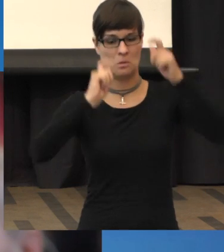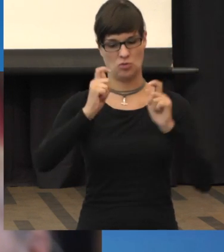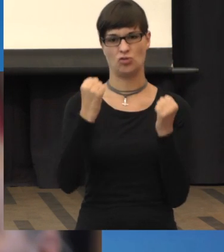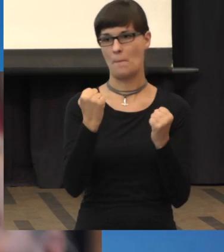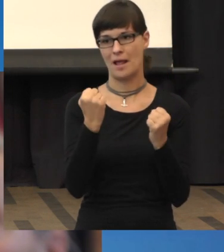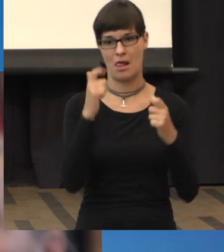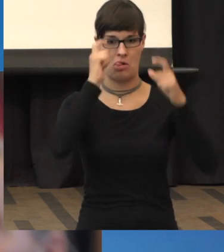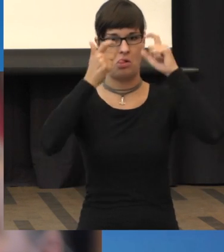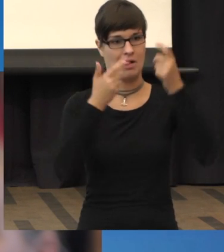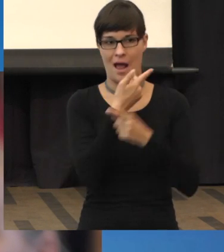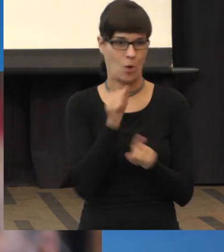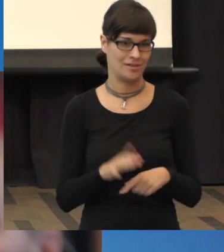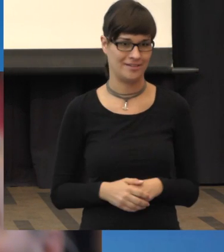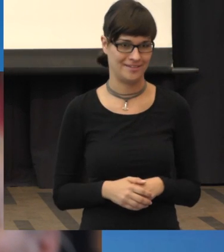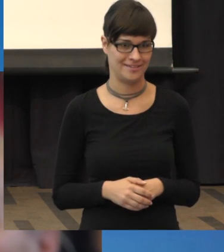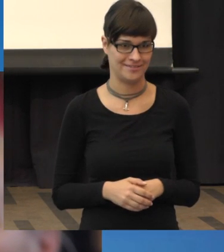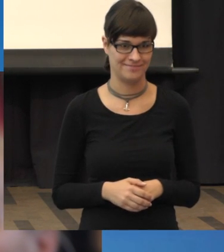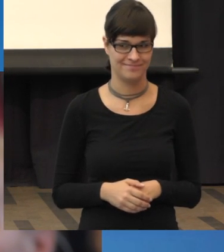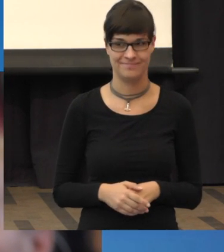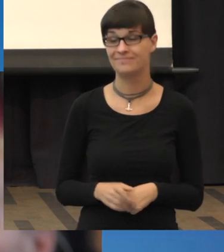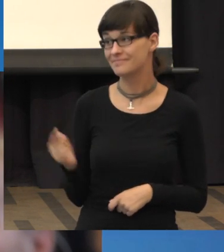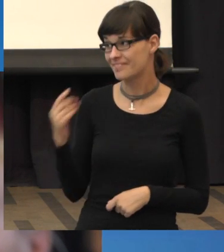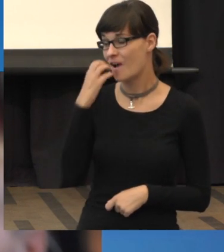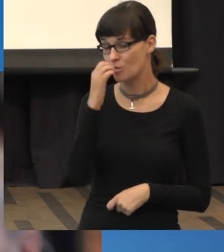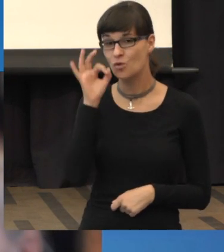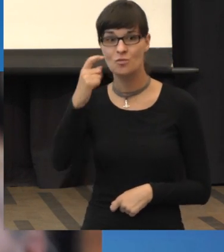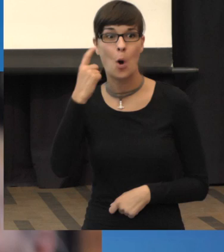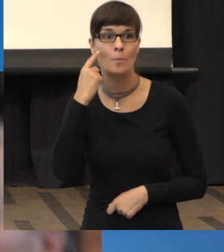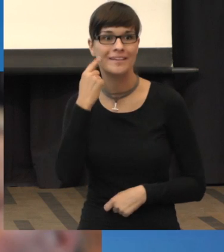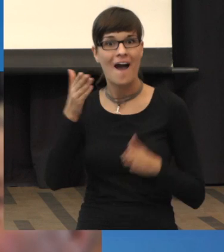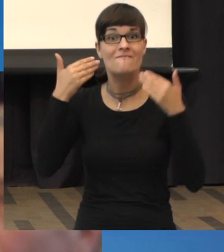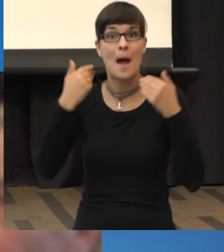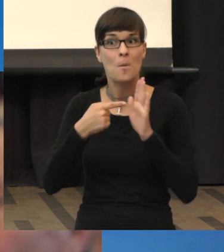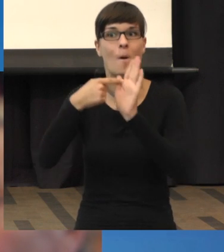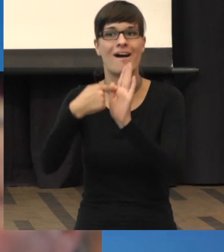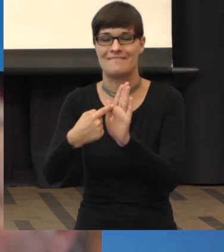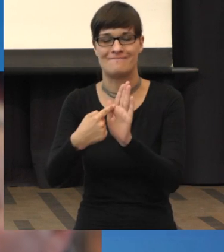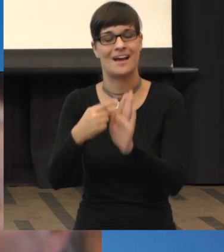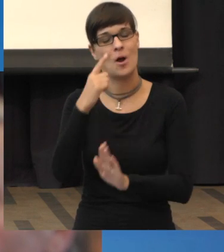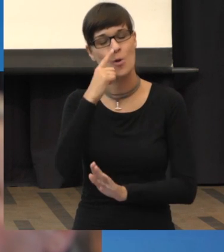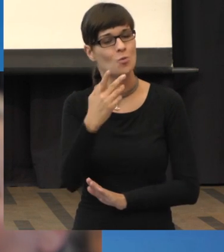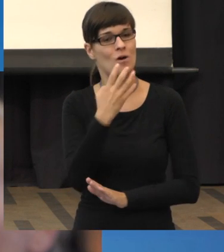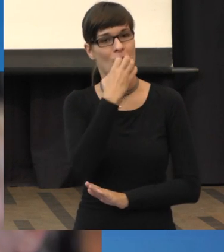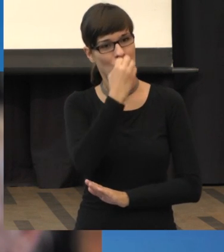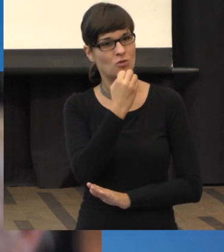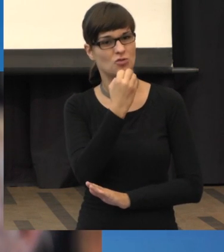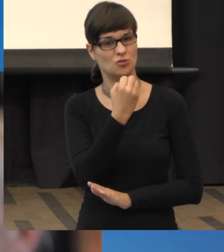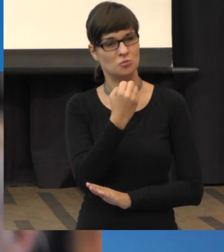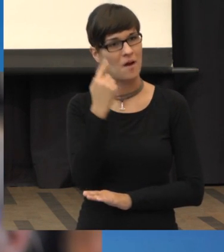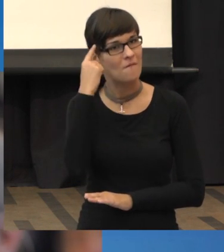gar nicht Reklame für Sie machen, sondern ich wollte einfach darauf zu sprechen kommen, wie schnell wird eine AMD